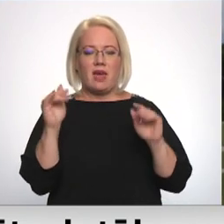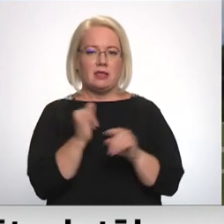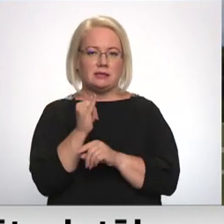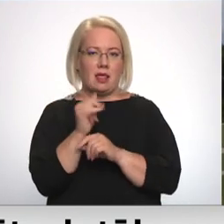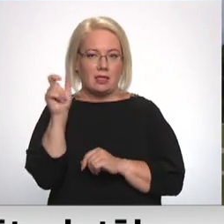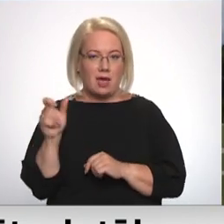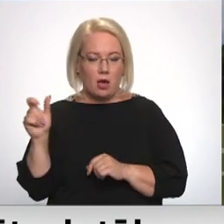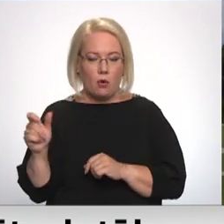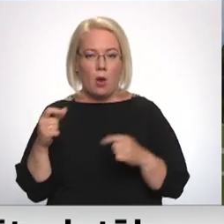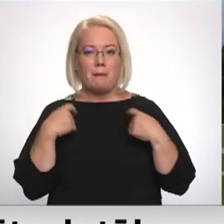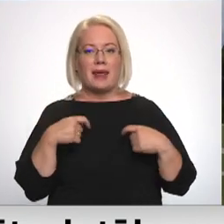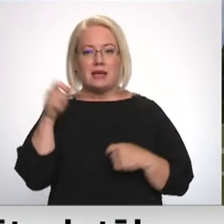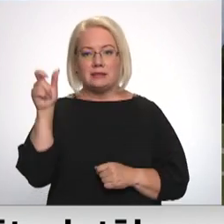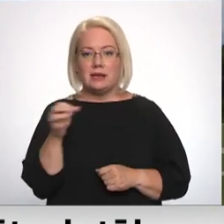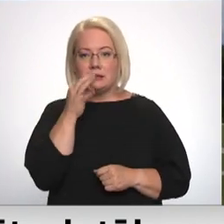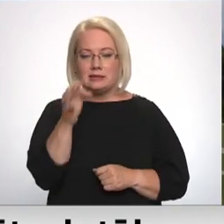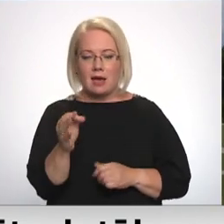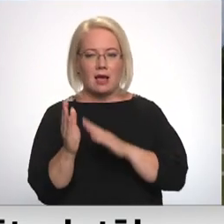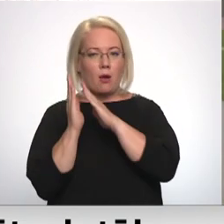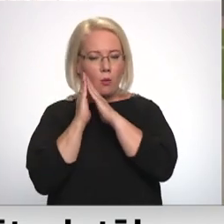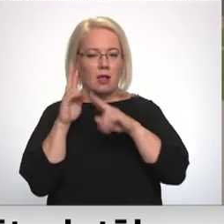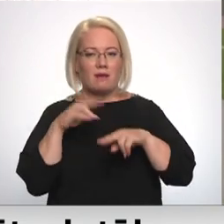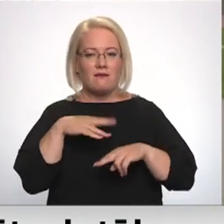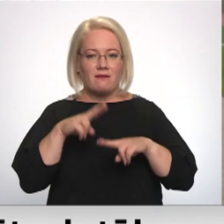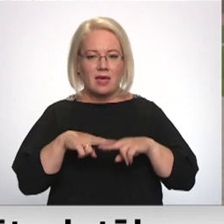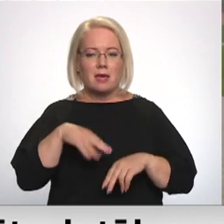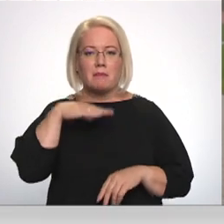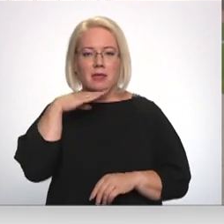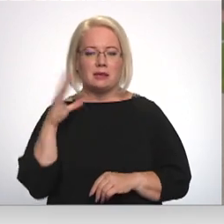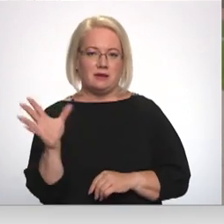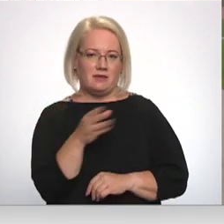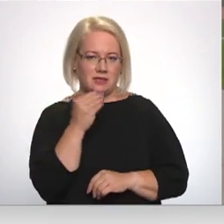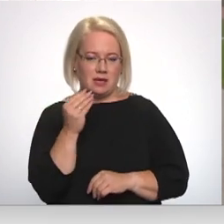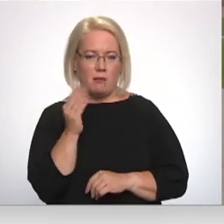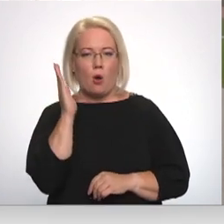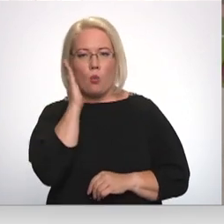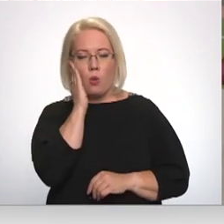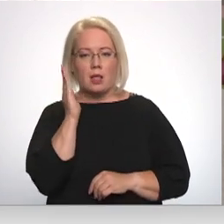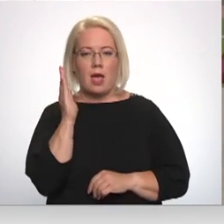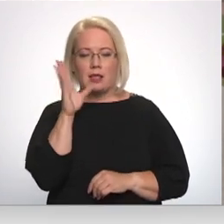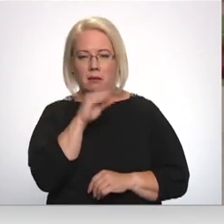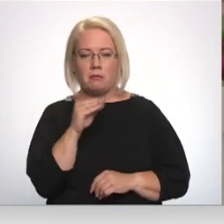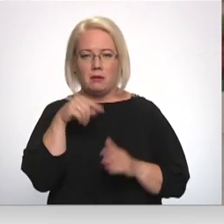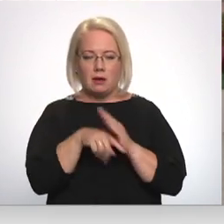Kārklis uzsver, ka naktsmītņu pietikšot visiem. Izmetenošanas īspējas mums ir bazilikas